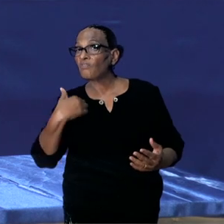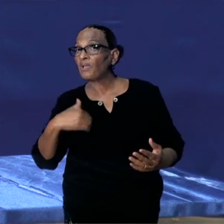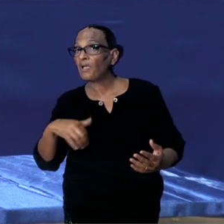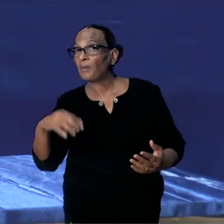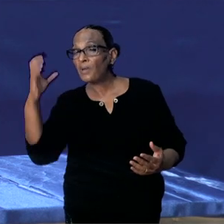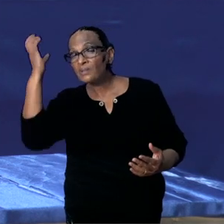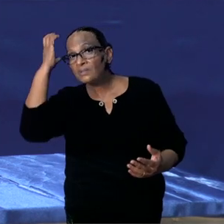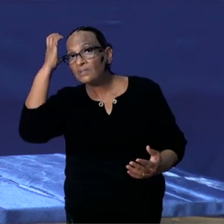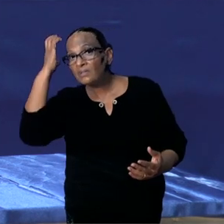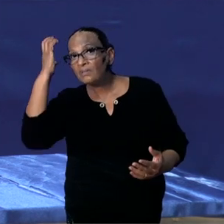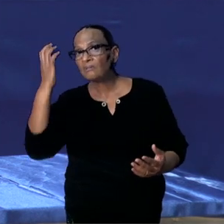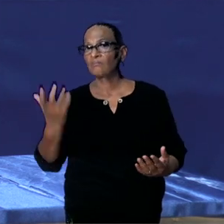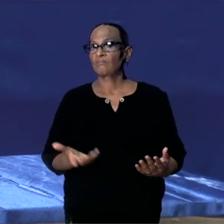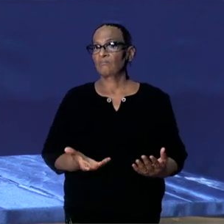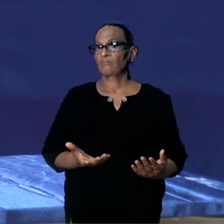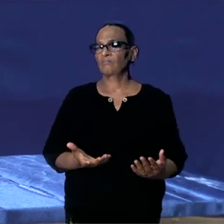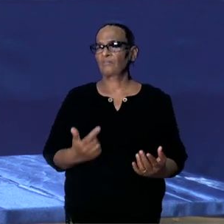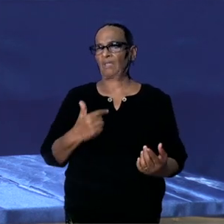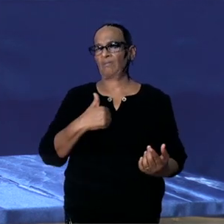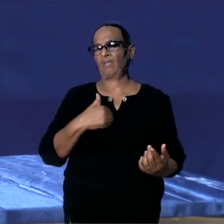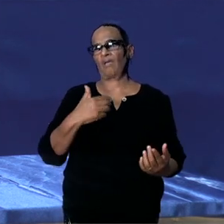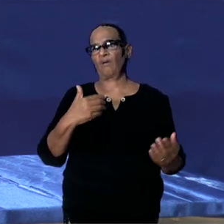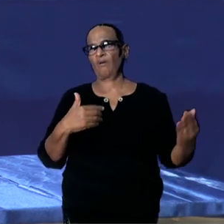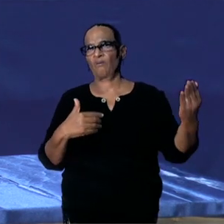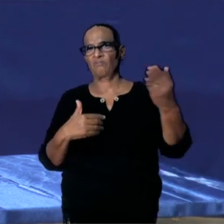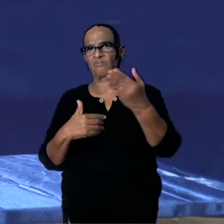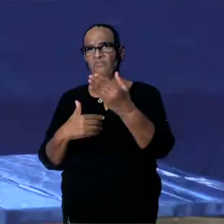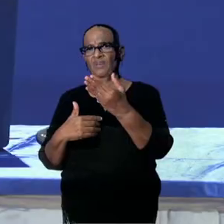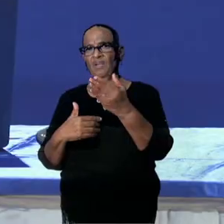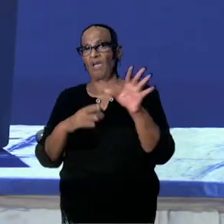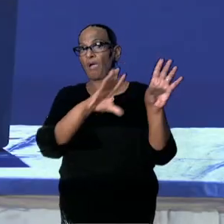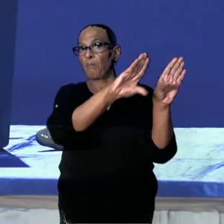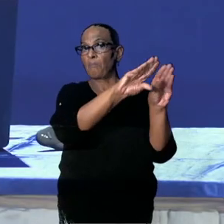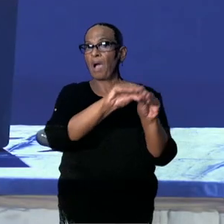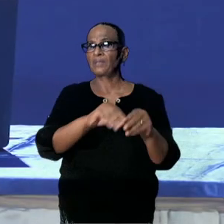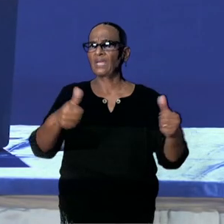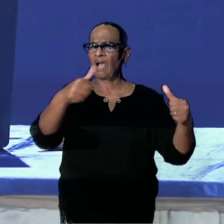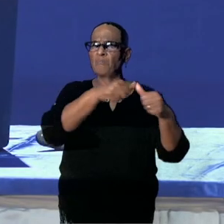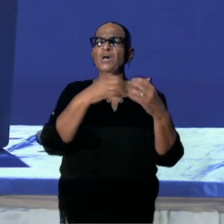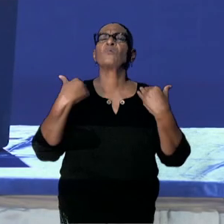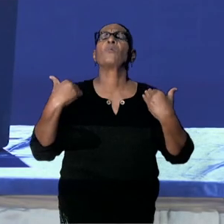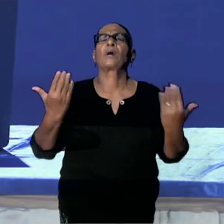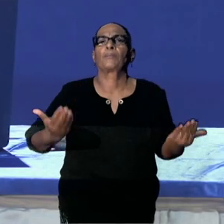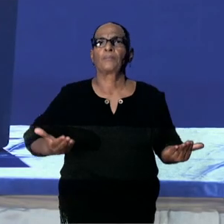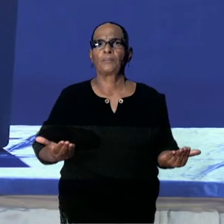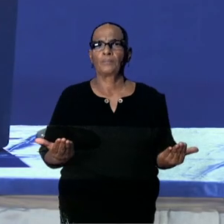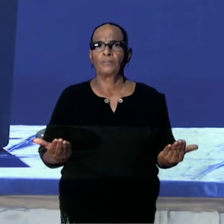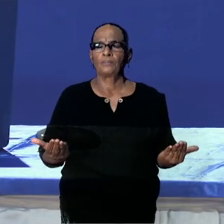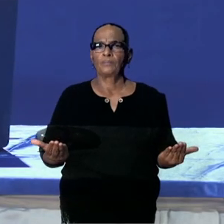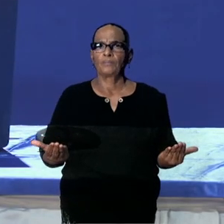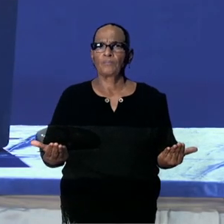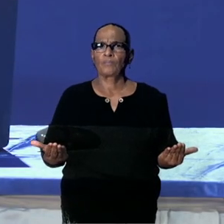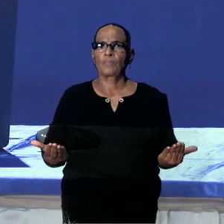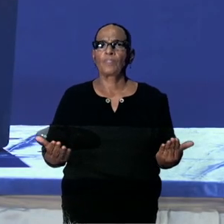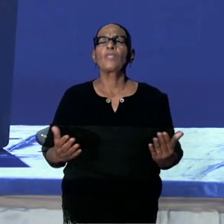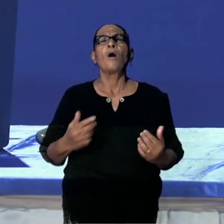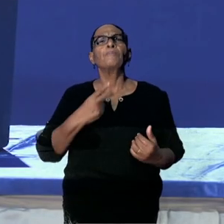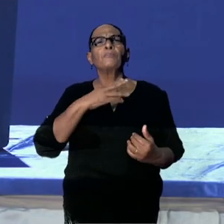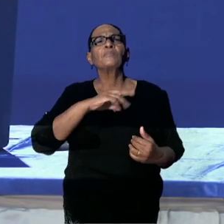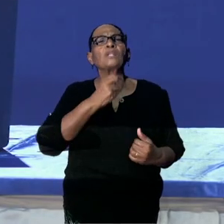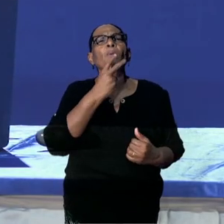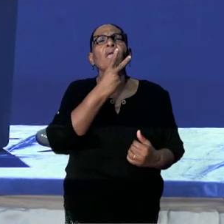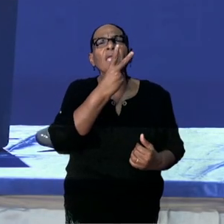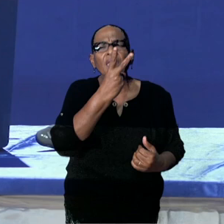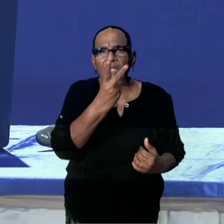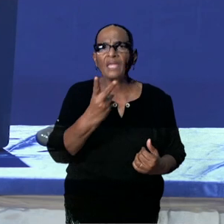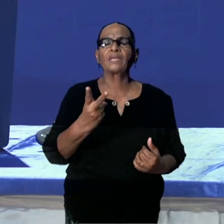Ik denk dat de vraag ging ook waarom wij nu de maatregelen aanpassen. Wanneer wij voornamelijk kijken is de